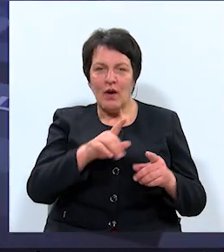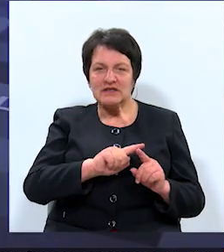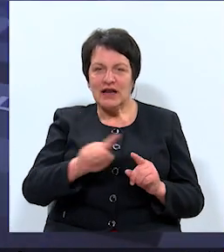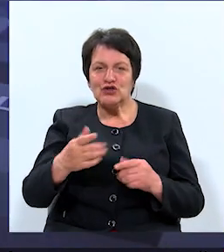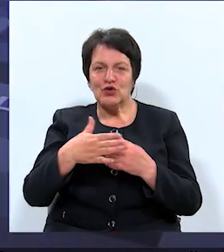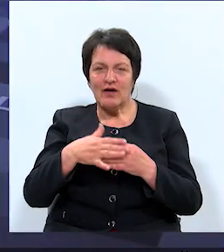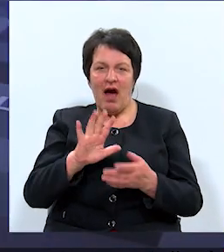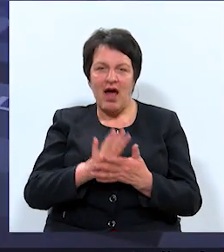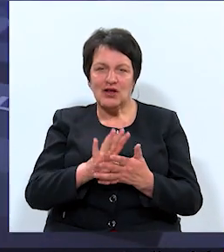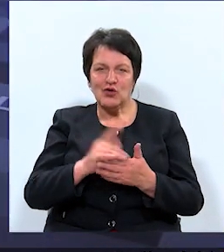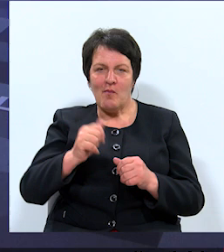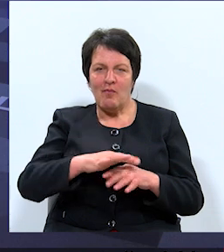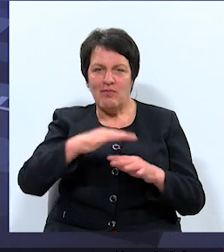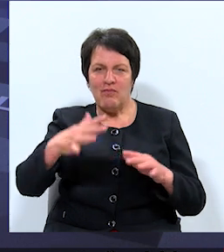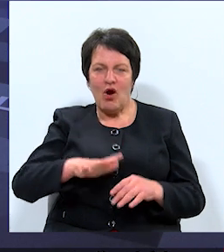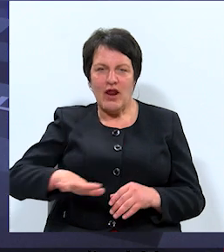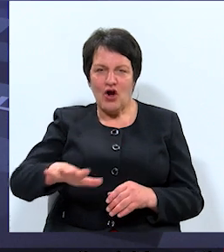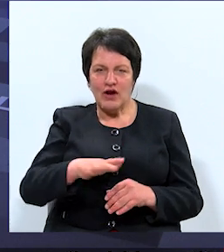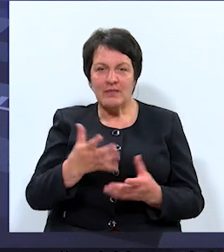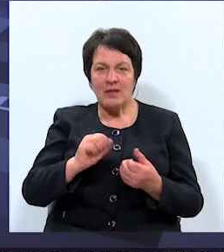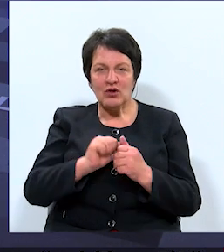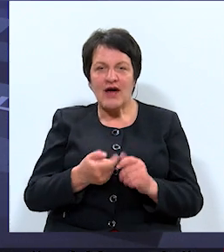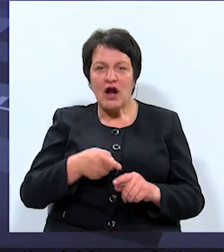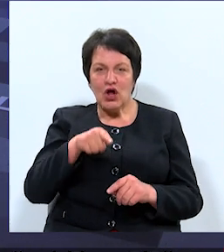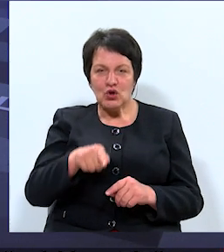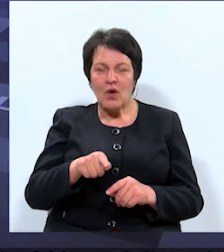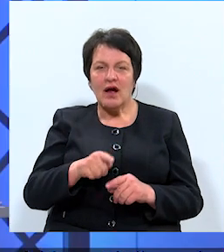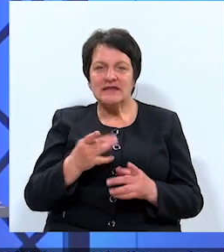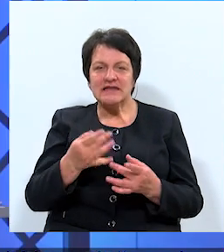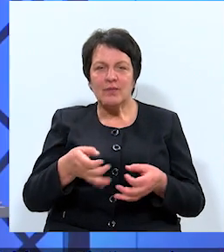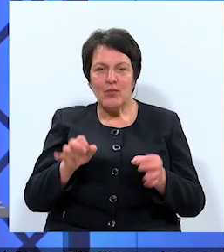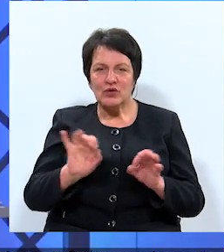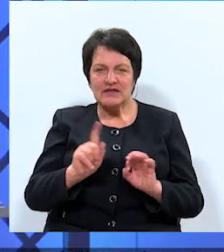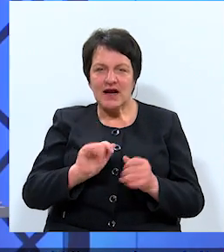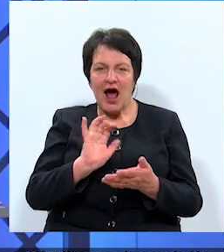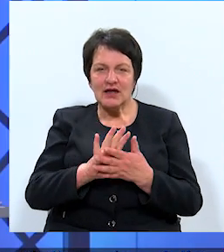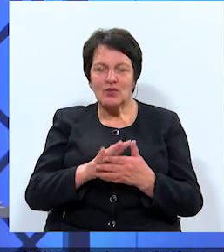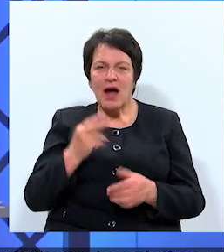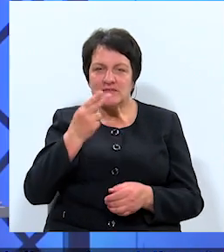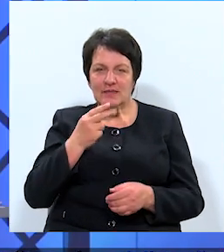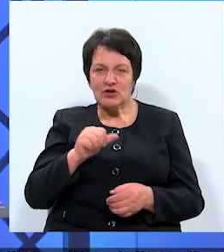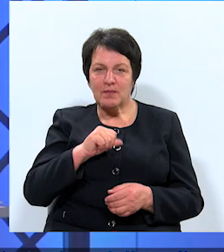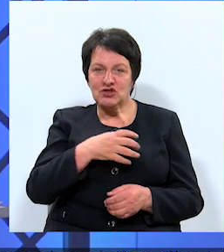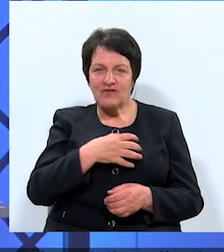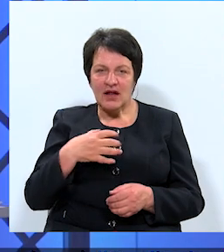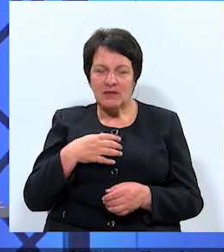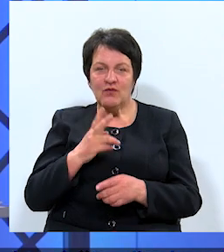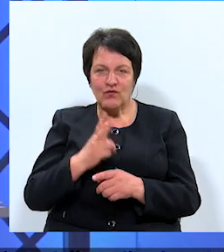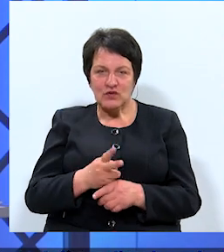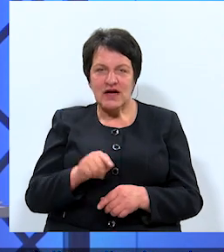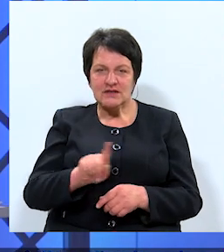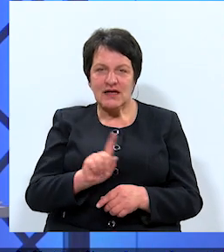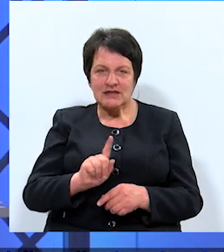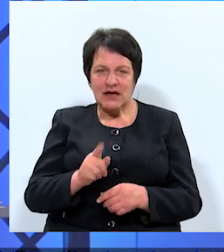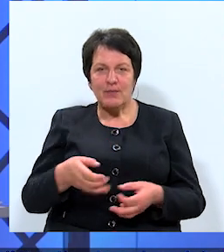tuvākajām atkrituma poligonām. Ņemot vērā to, cik būtiski ir atkrituma apsaimniekošana pašvaldības funkcijās tas